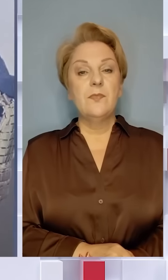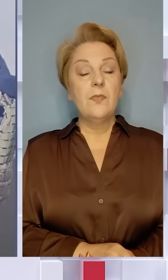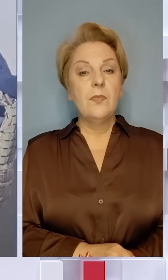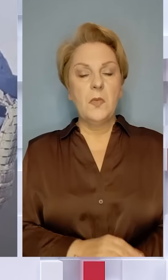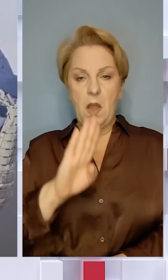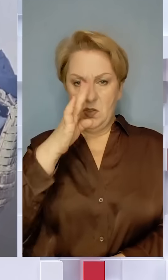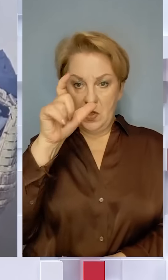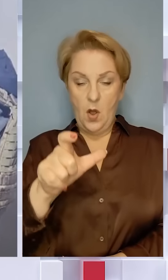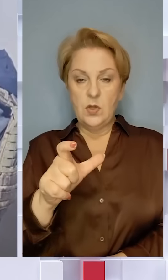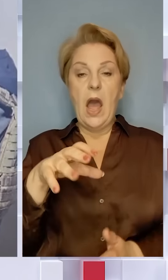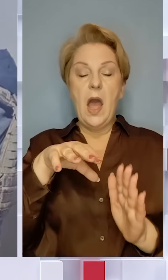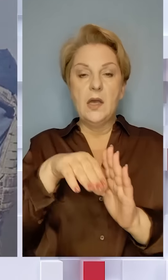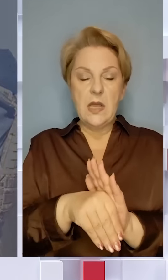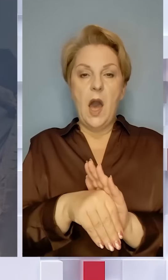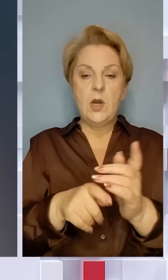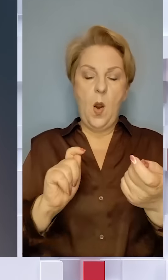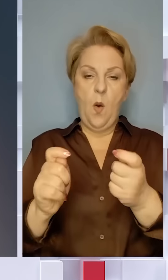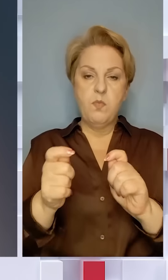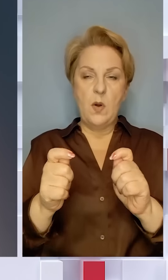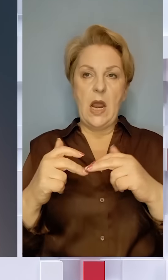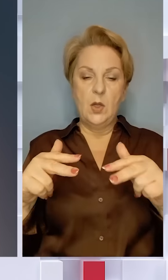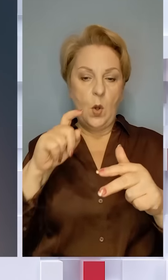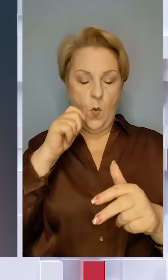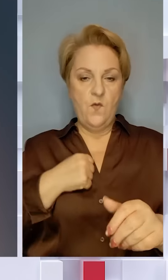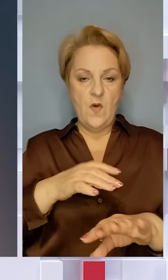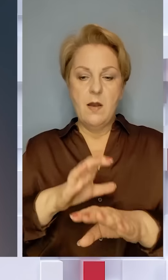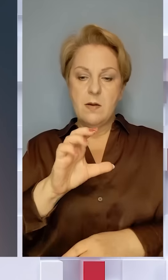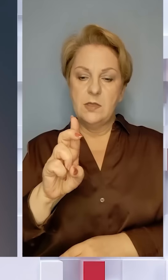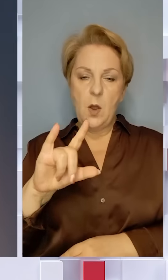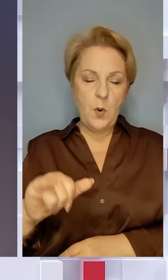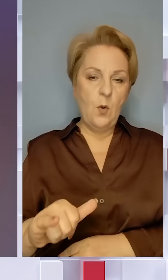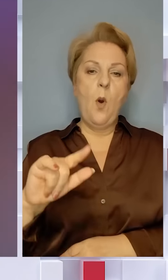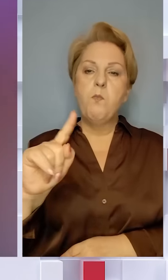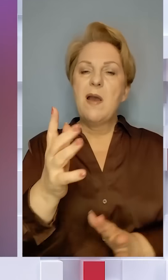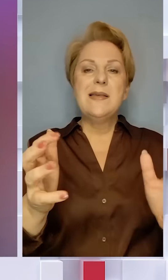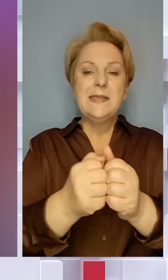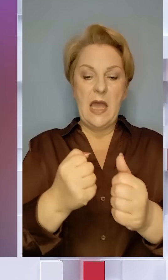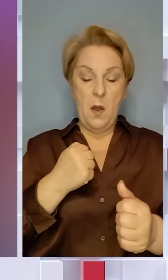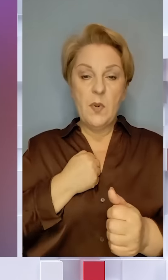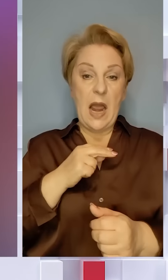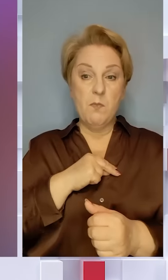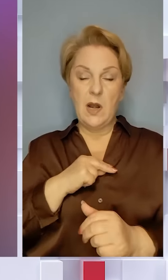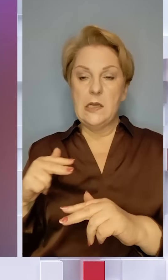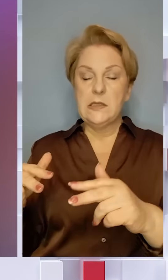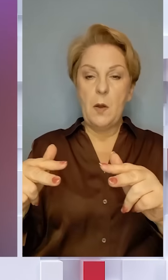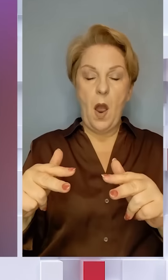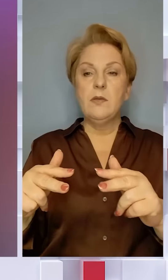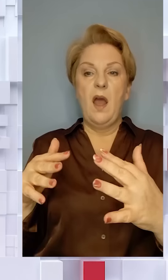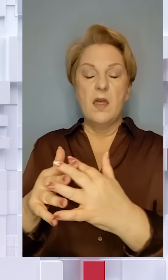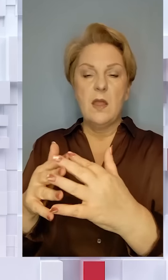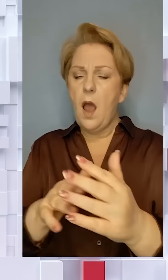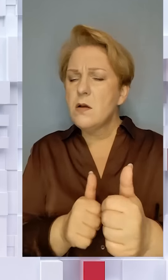Зрадник серед операторів дронів в українському війську. Служба безпеки вперше затримала бійця, що працював з безпілотниками на нулі.